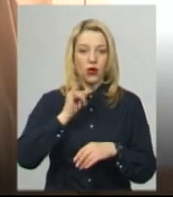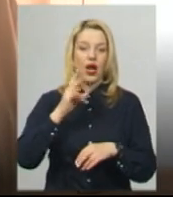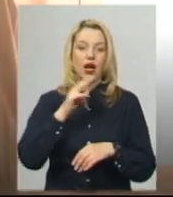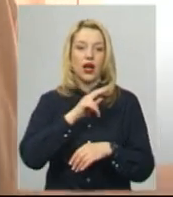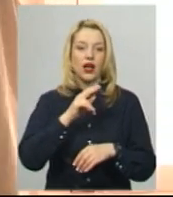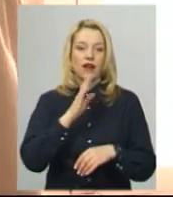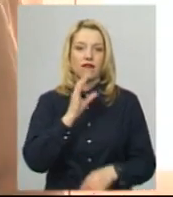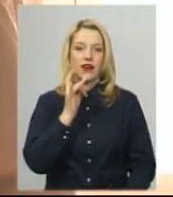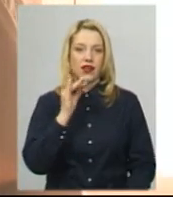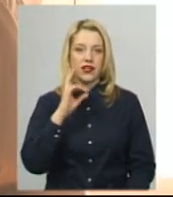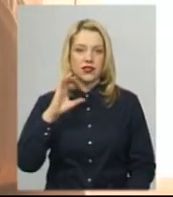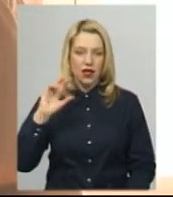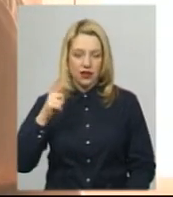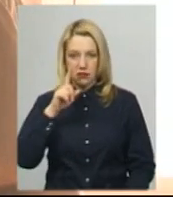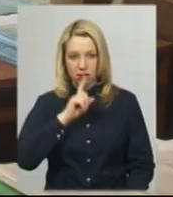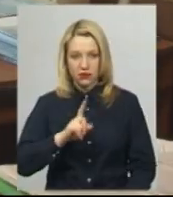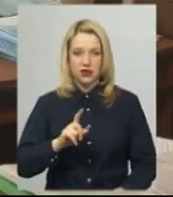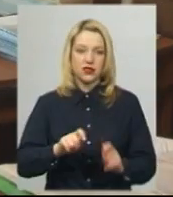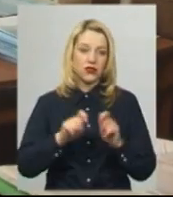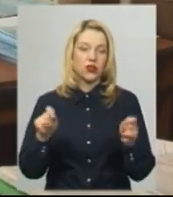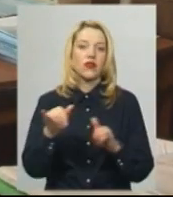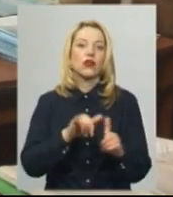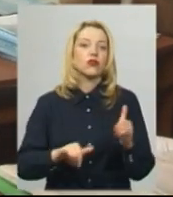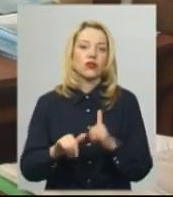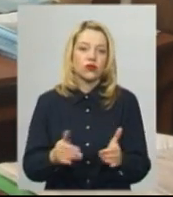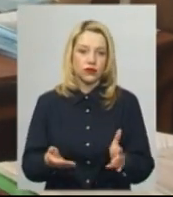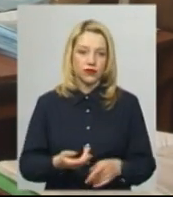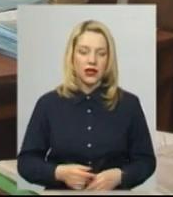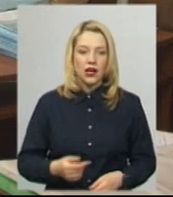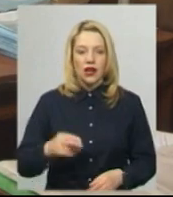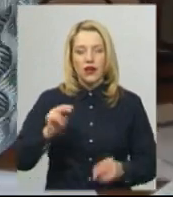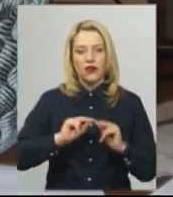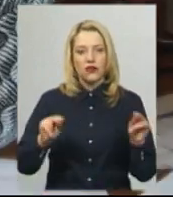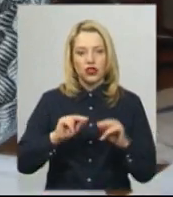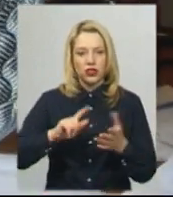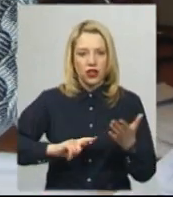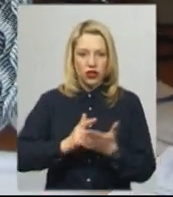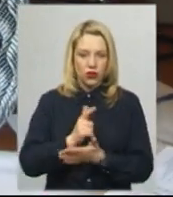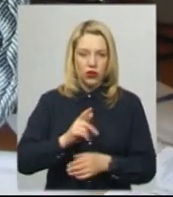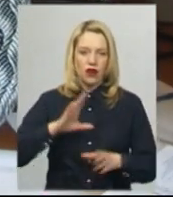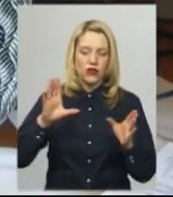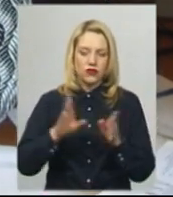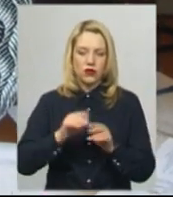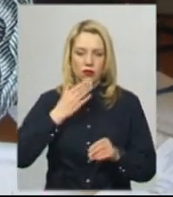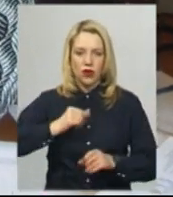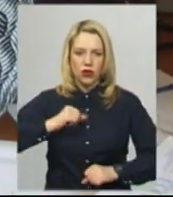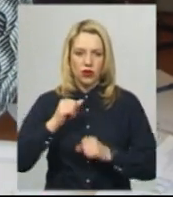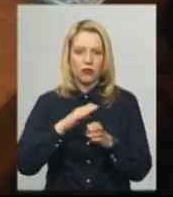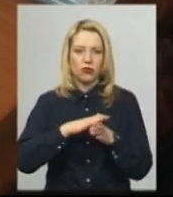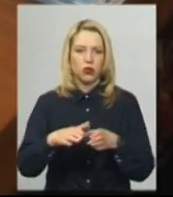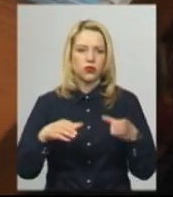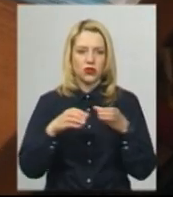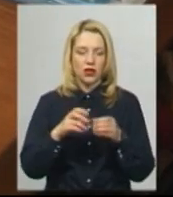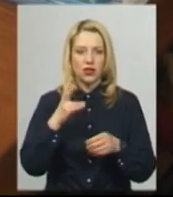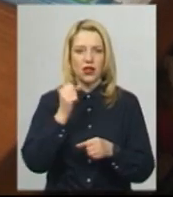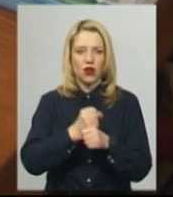в вересні місяці відкривали, бо дітей не було де подіти. Учителька географії Оксана Федорчук разом з колегами сьогодні теж у повному складі на роботі у вчительській.